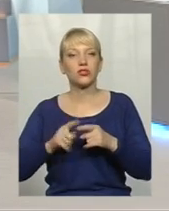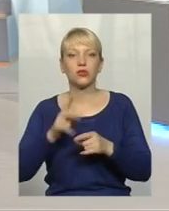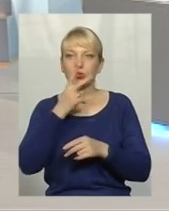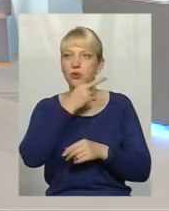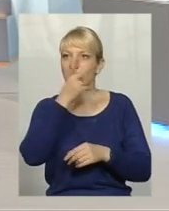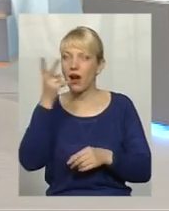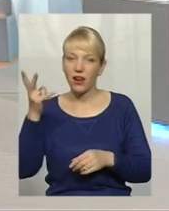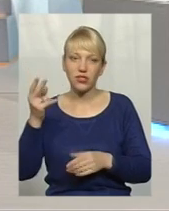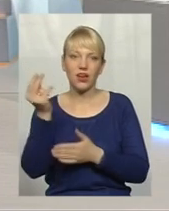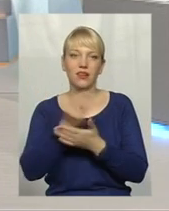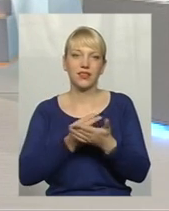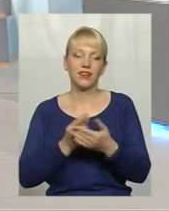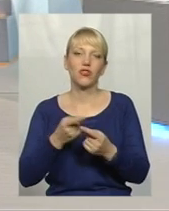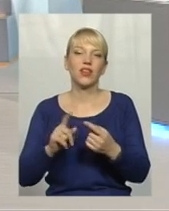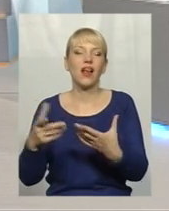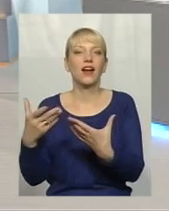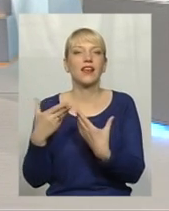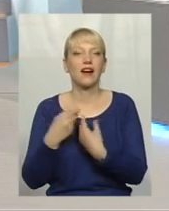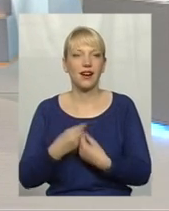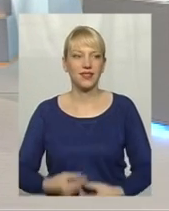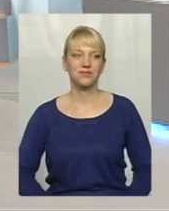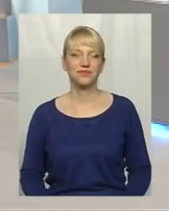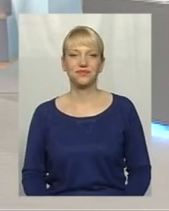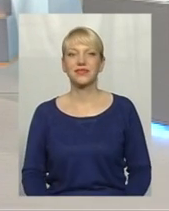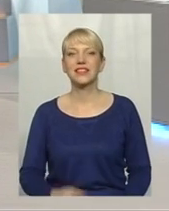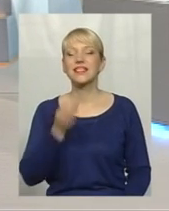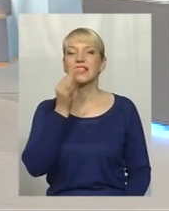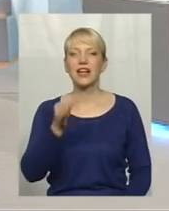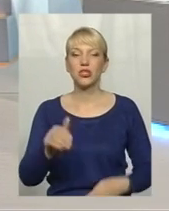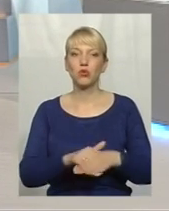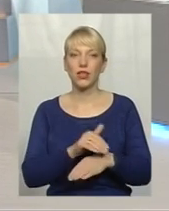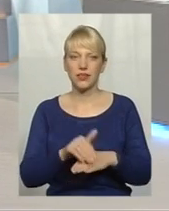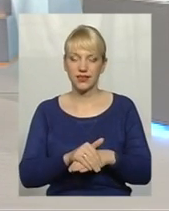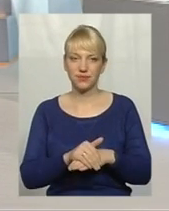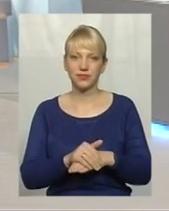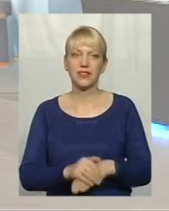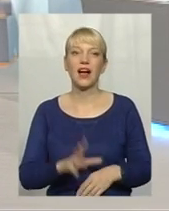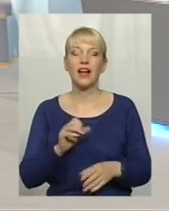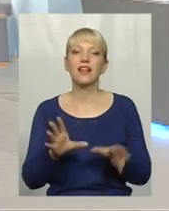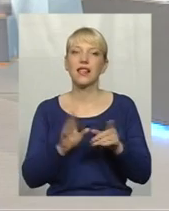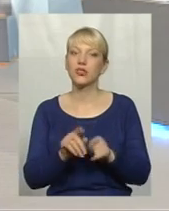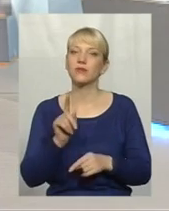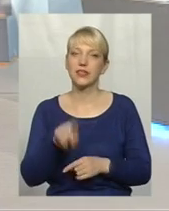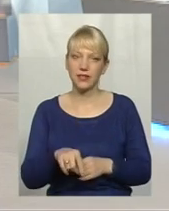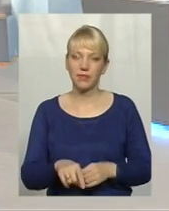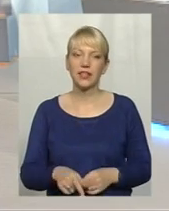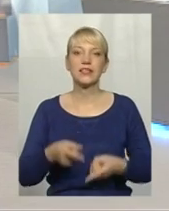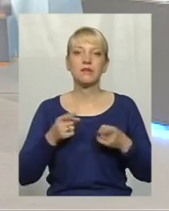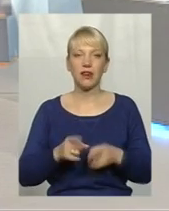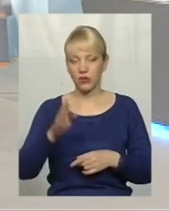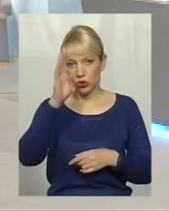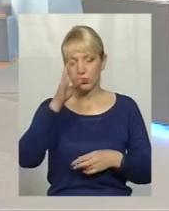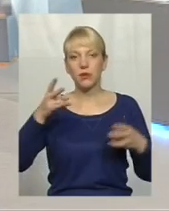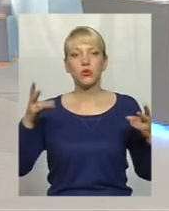бачать, воно їх надихає. Скажіть, будь ласка, разом з тим, справді, хлопцям